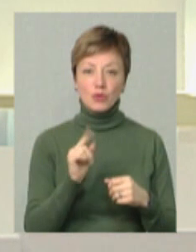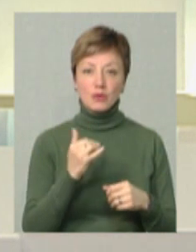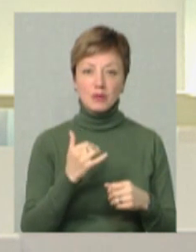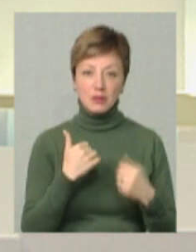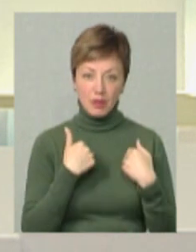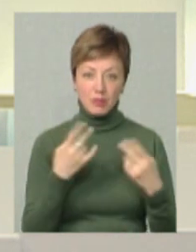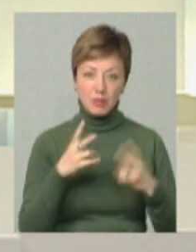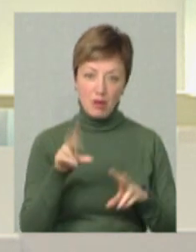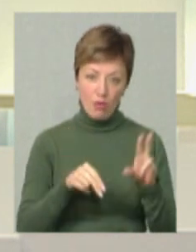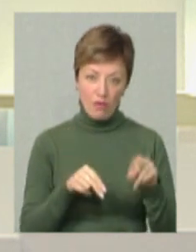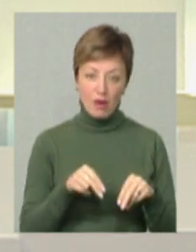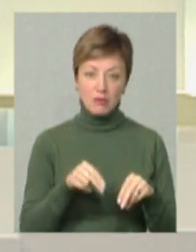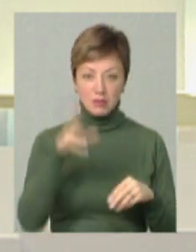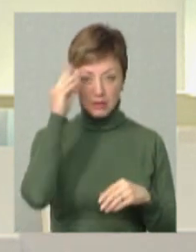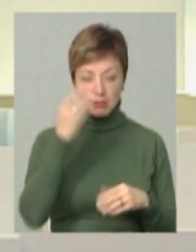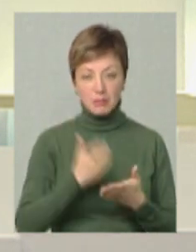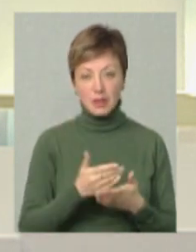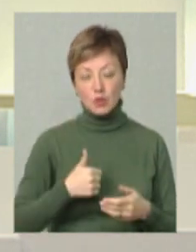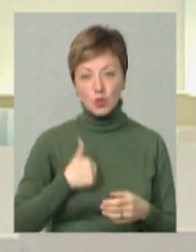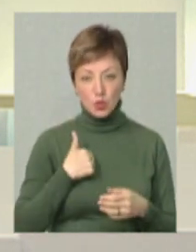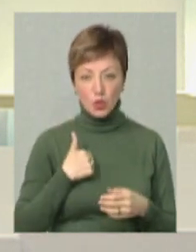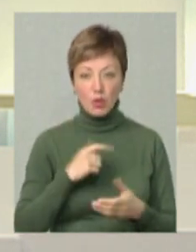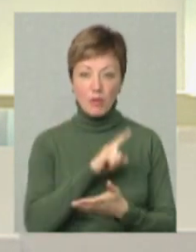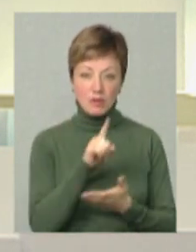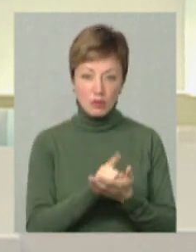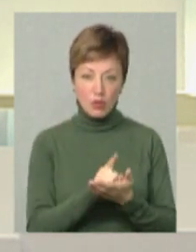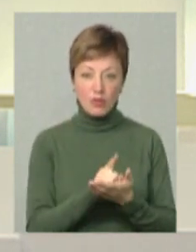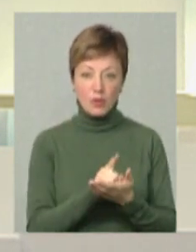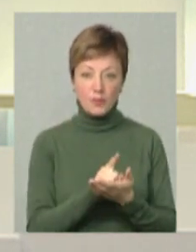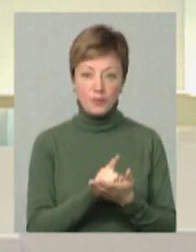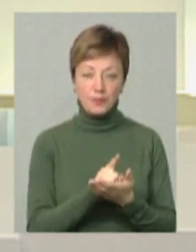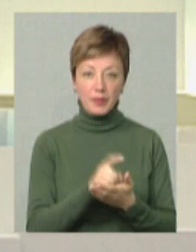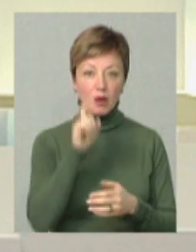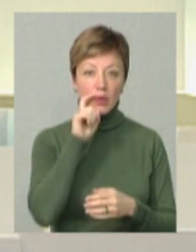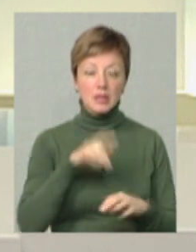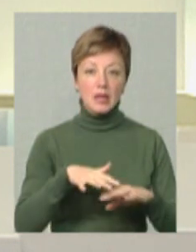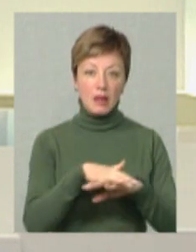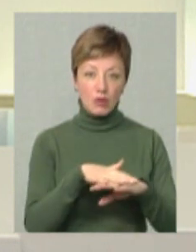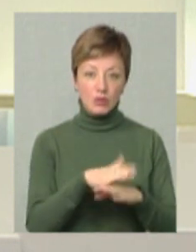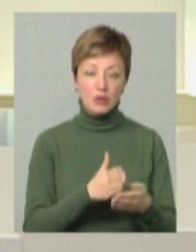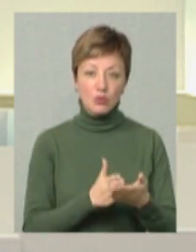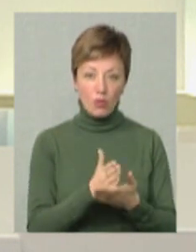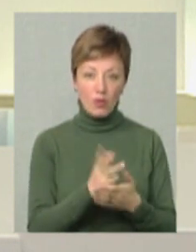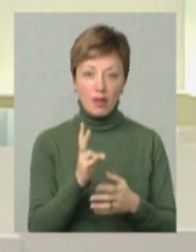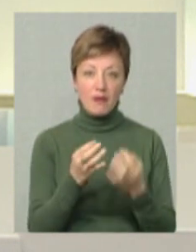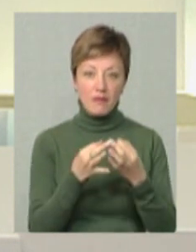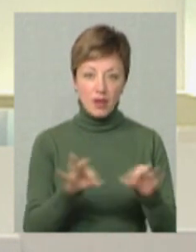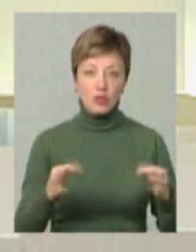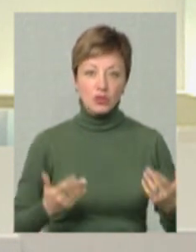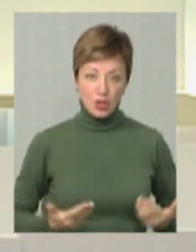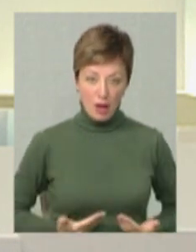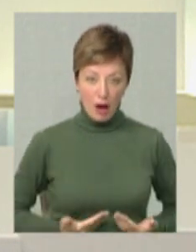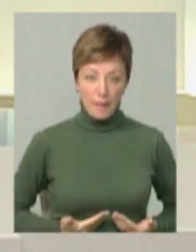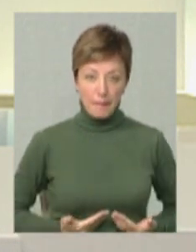нами потрібно рахуватися, ми є достойні і обов'язково український народ заслуговує на вільне життя,